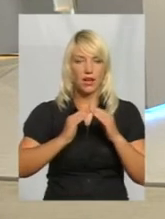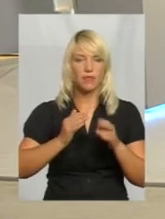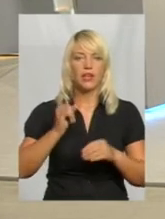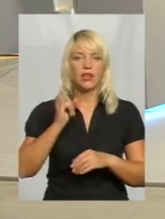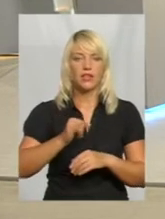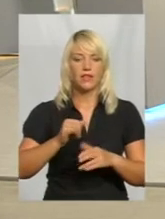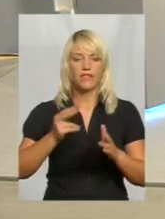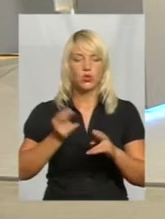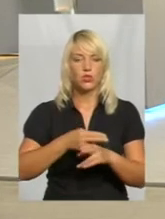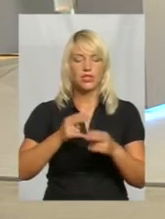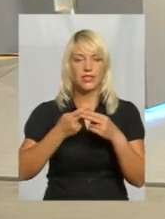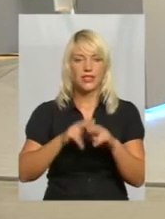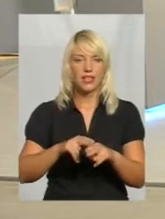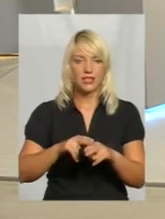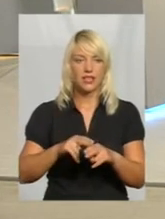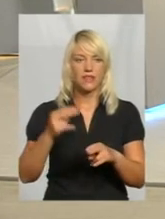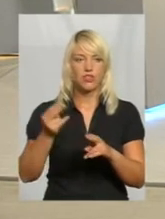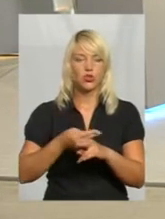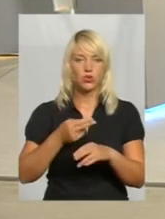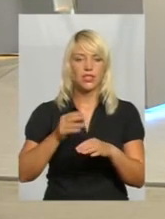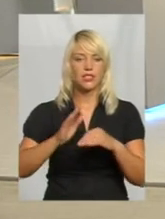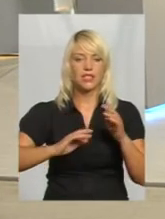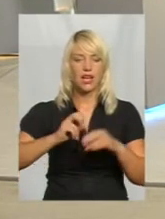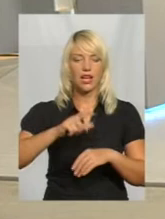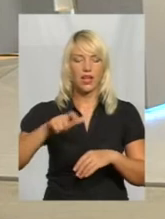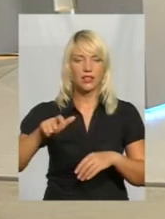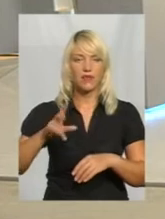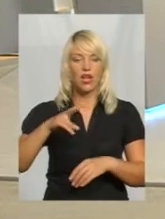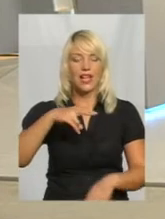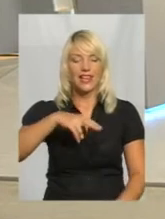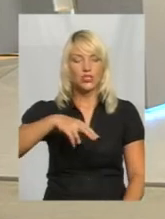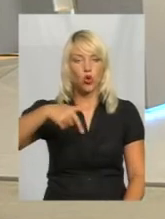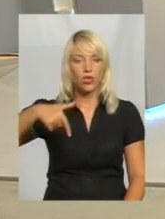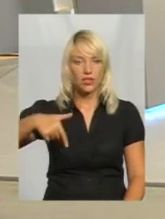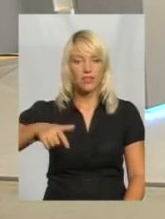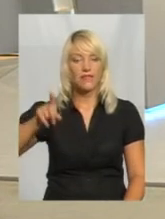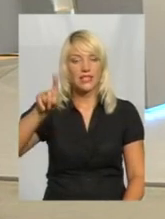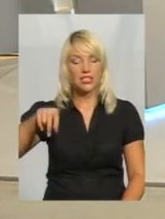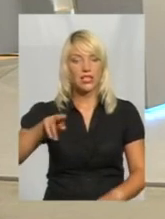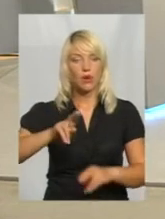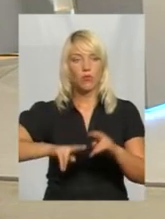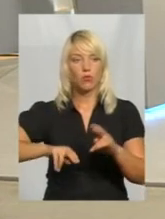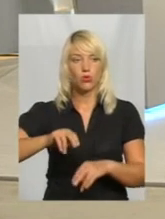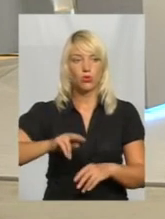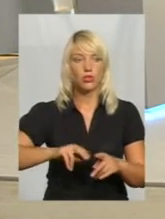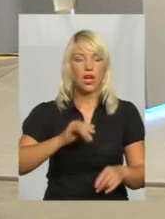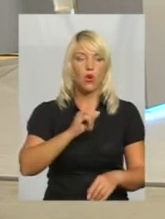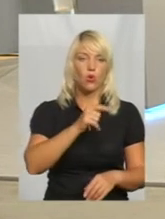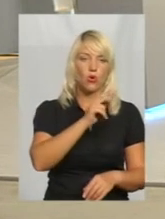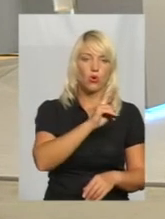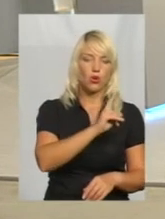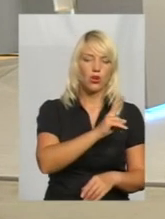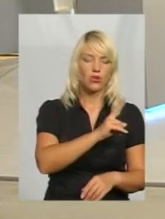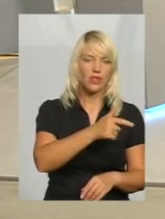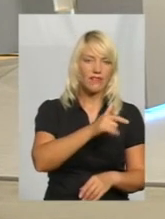техніки, відсутність кадрів. Але в Лісогрінівецькій все ж таки побудують, а в Богданівецькій – ні. От